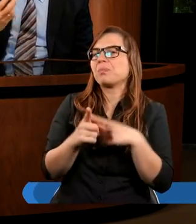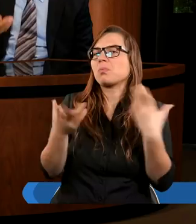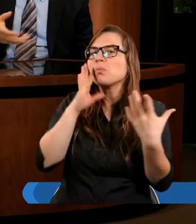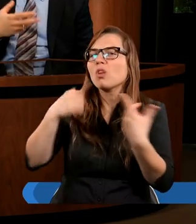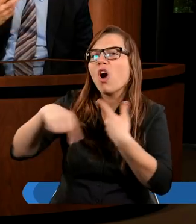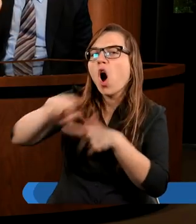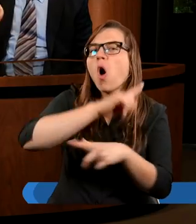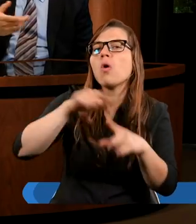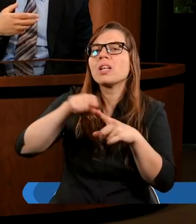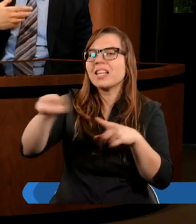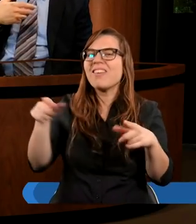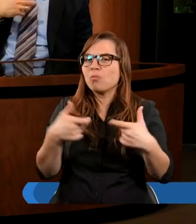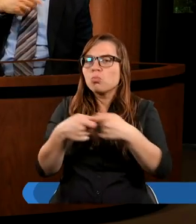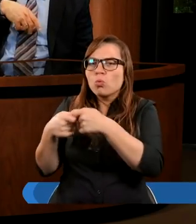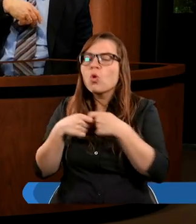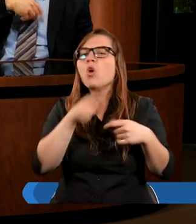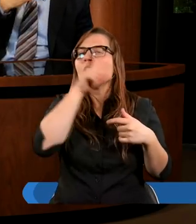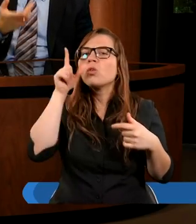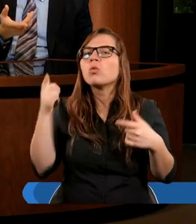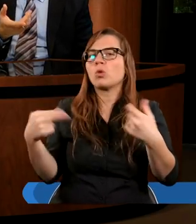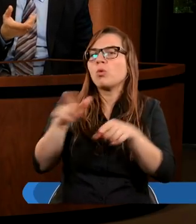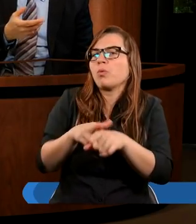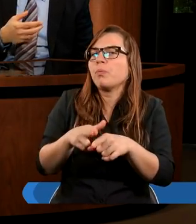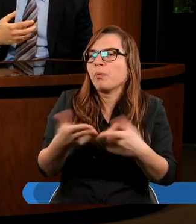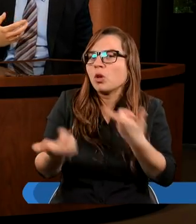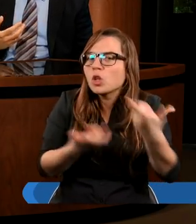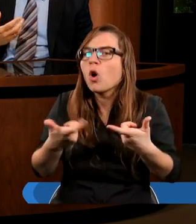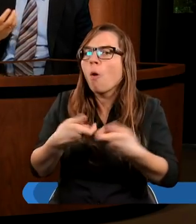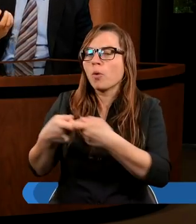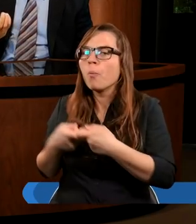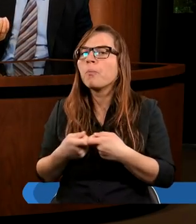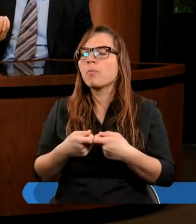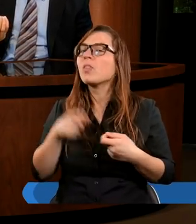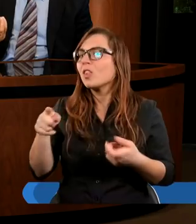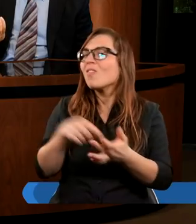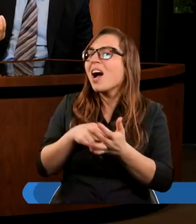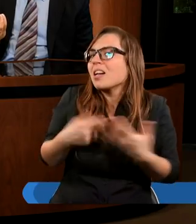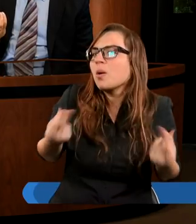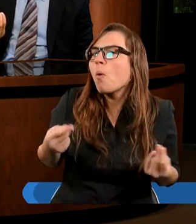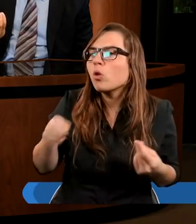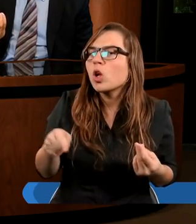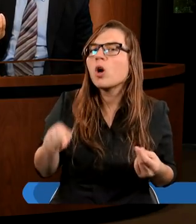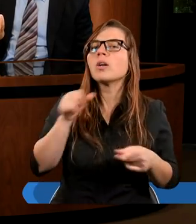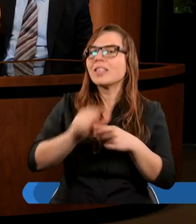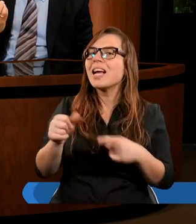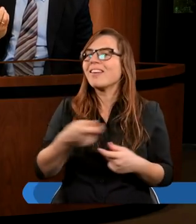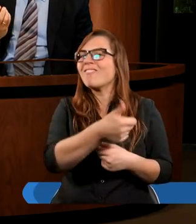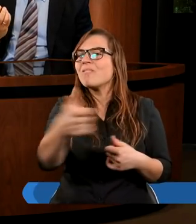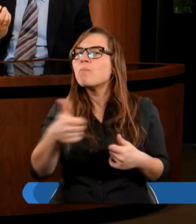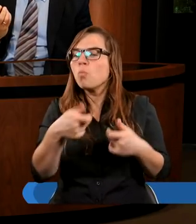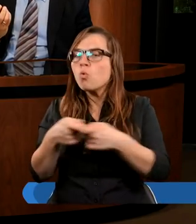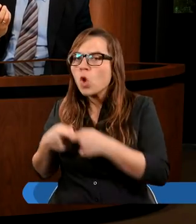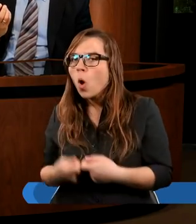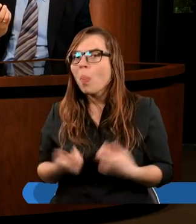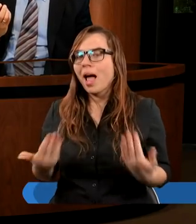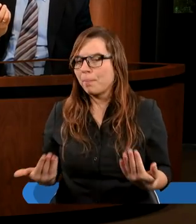wokół mnie, czyli wokół tej wspólnoty, czyli nawet, którzy są poza tą wspólnotą. I mi się wydaje, że po to właśnie jest stworzona wspólnota. A jeszcze powiem